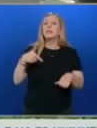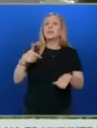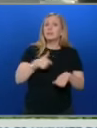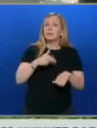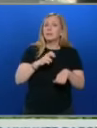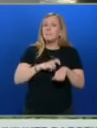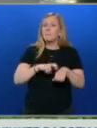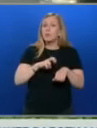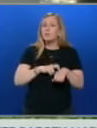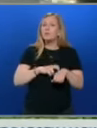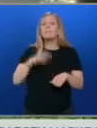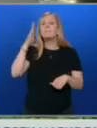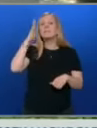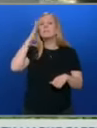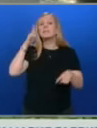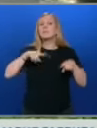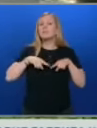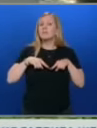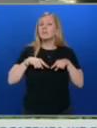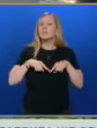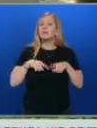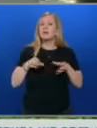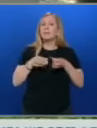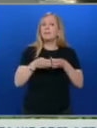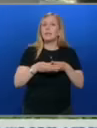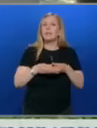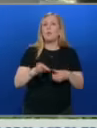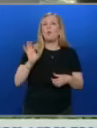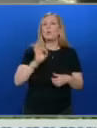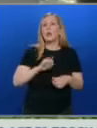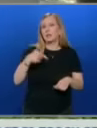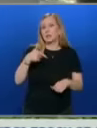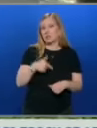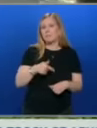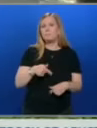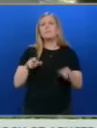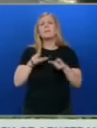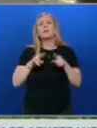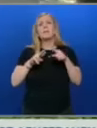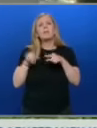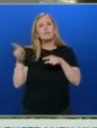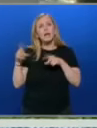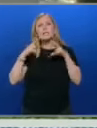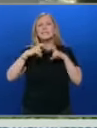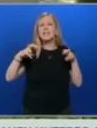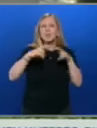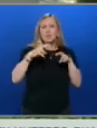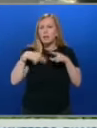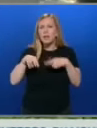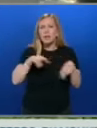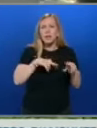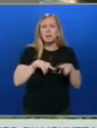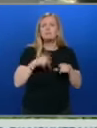и министр на правосъдието в служебния кабинет на Огнян Герджиков. Мария Павлова е следовател в Националната следствена служба,